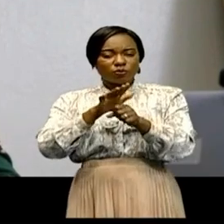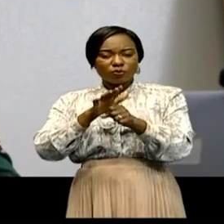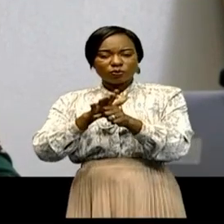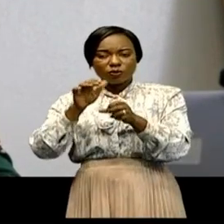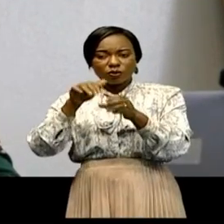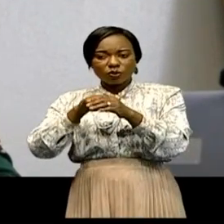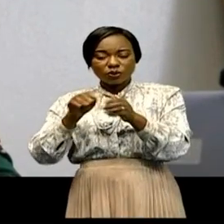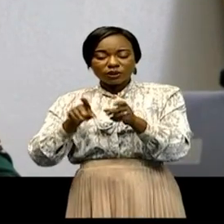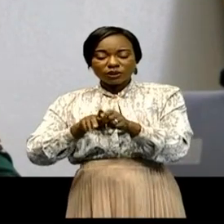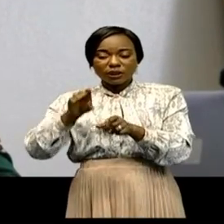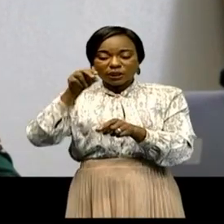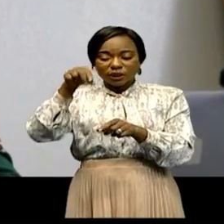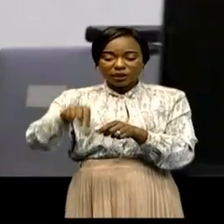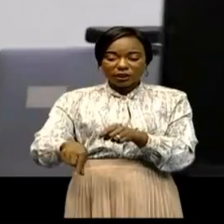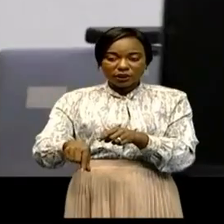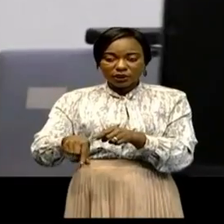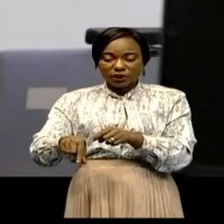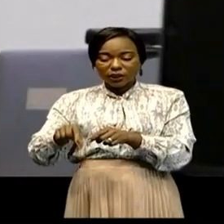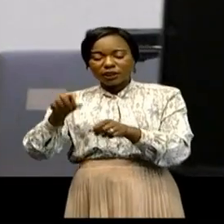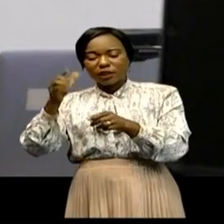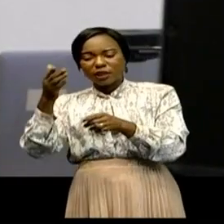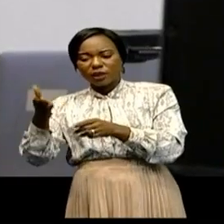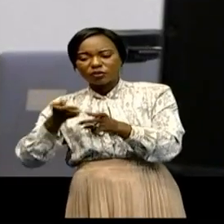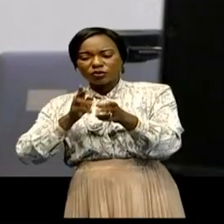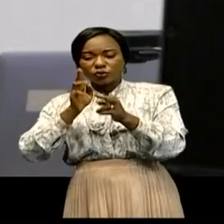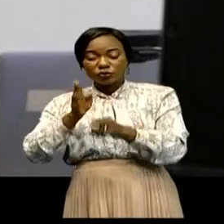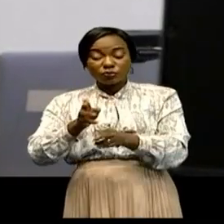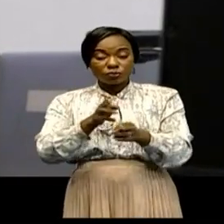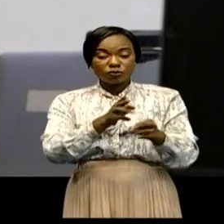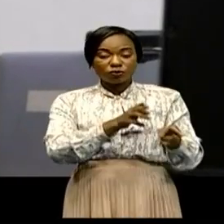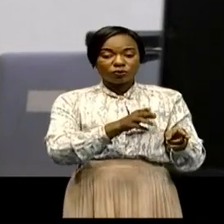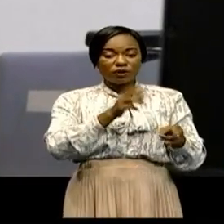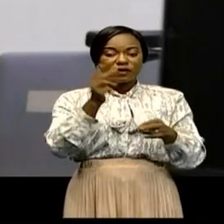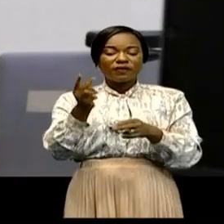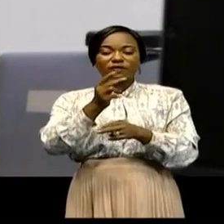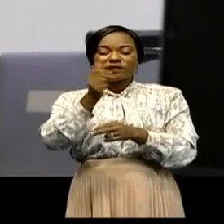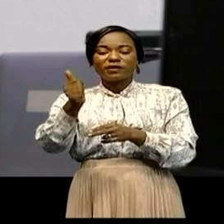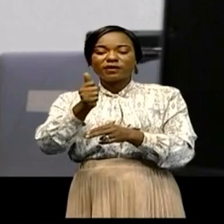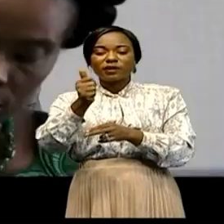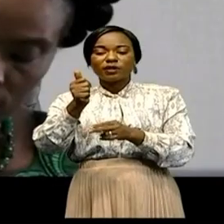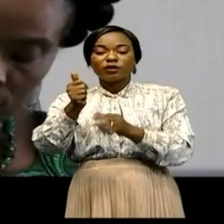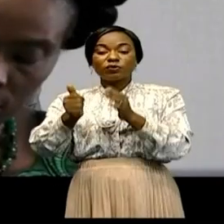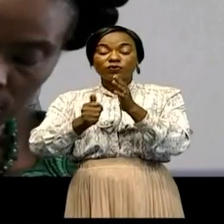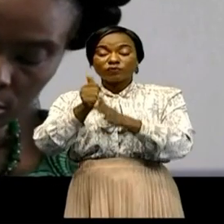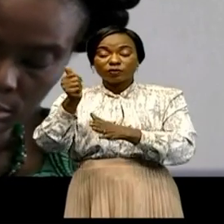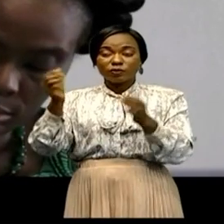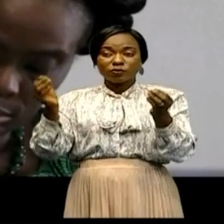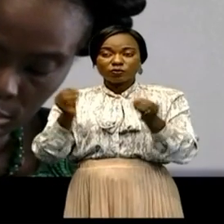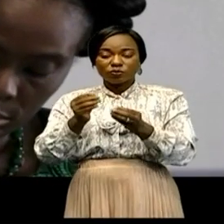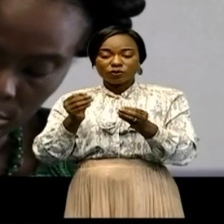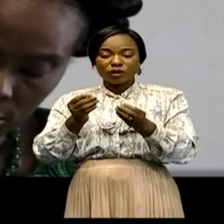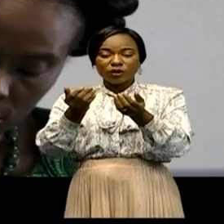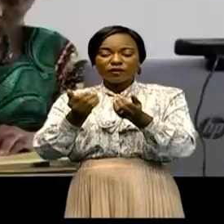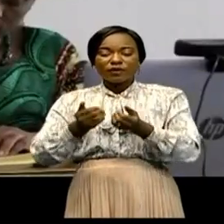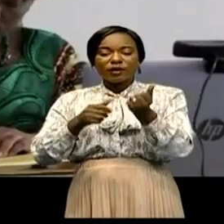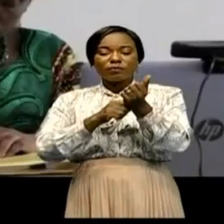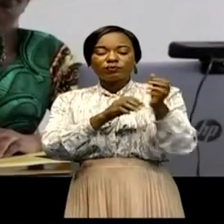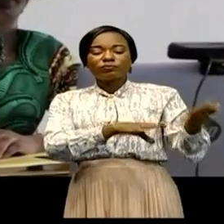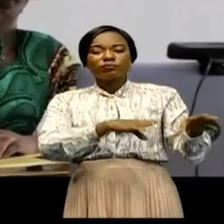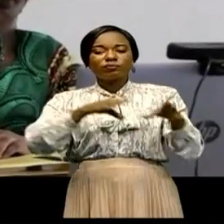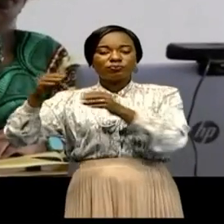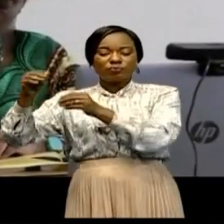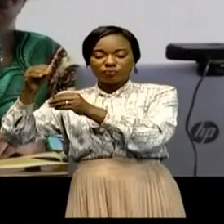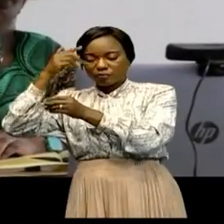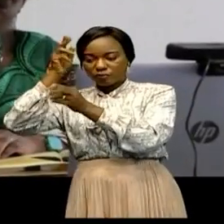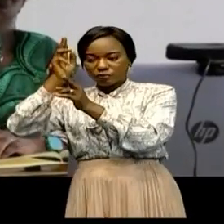Écheffrie des Bahéma-Badjoul et Bahéma-Nord le 21 novembre dernier, ciblant les camps des déplacés de Drodro sur